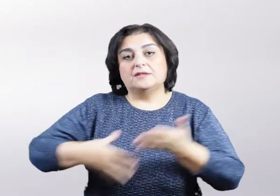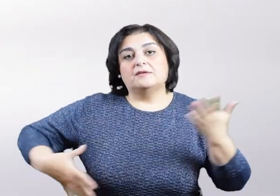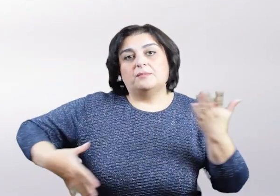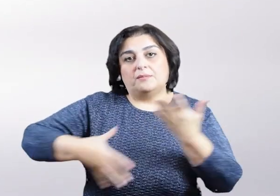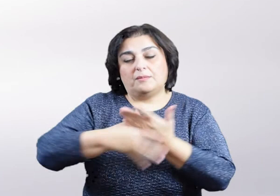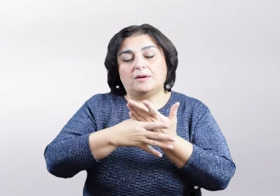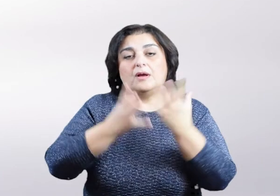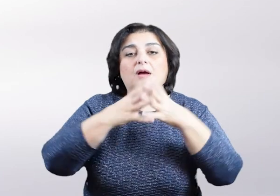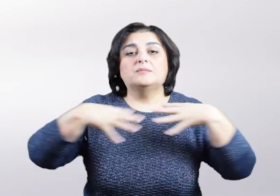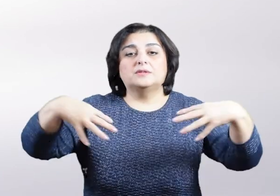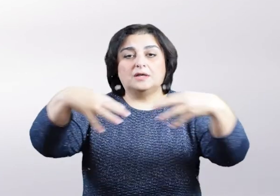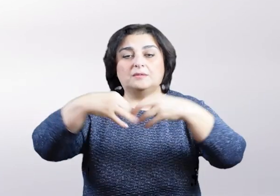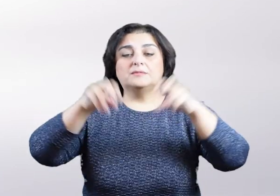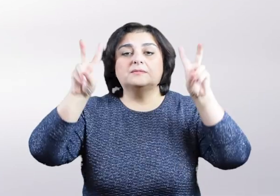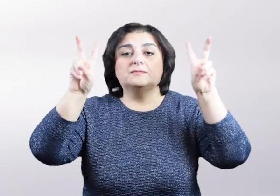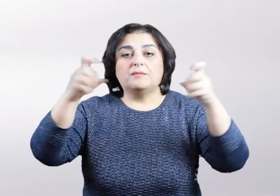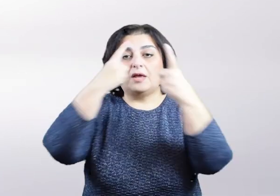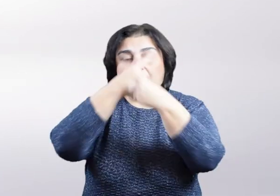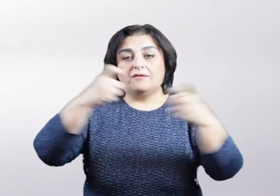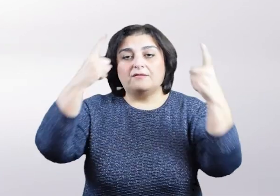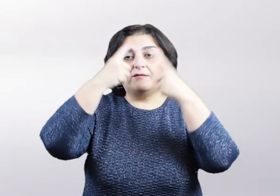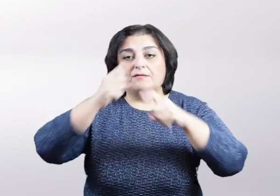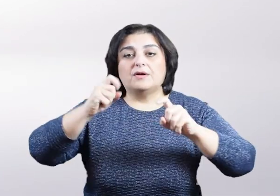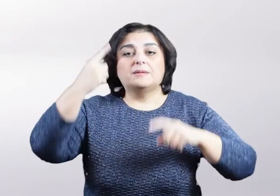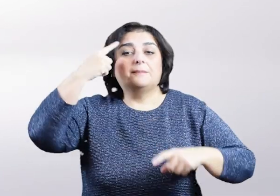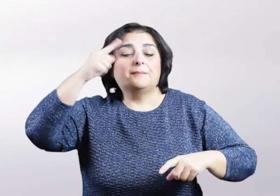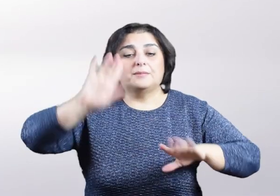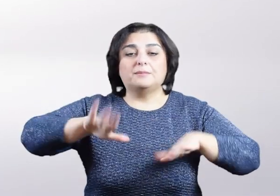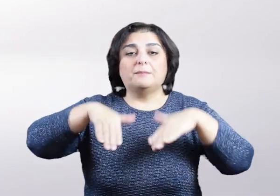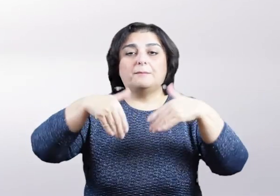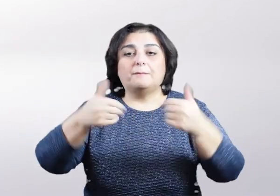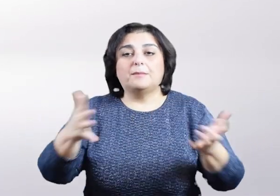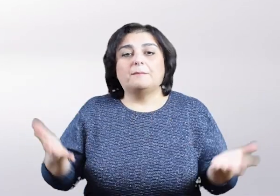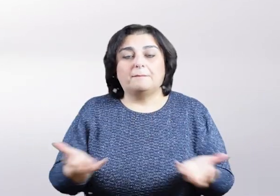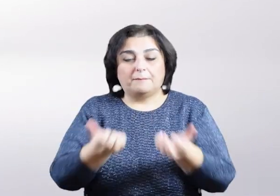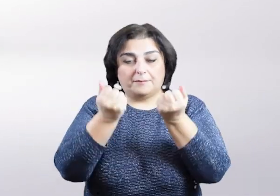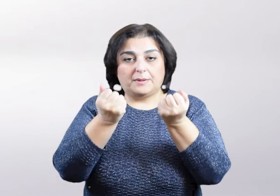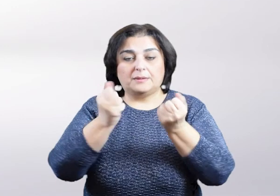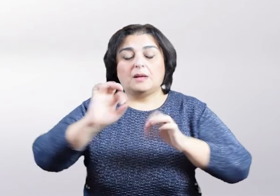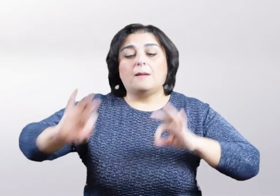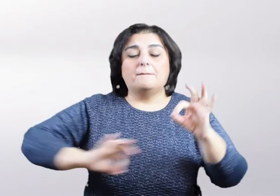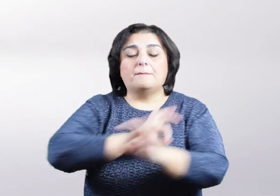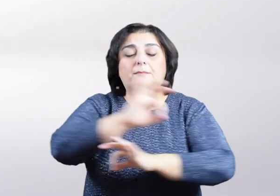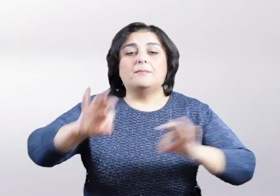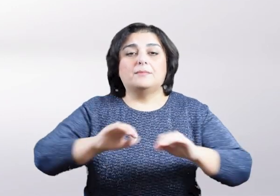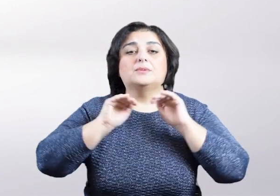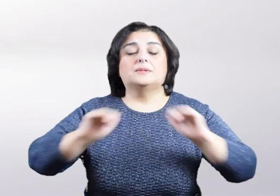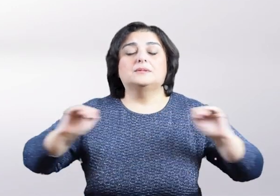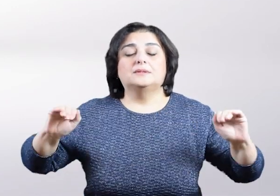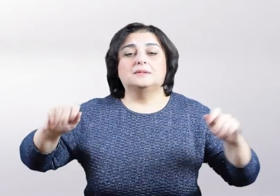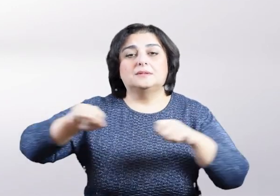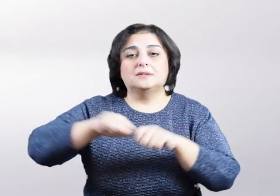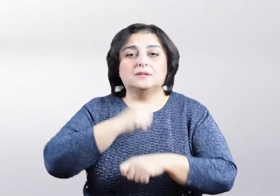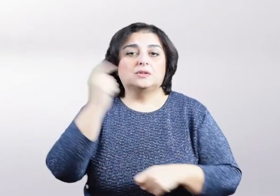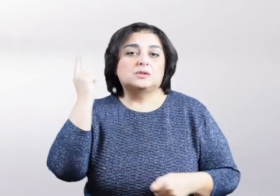dəstəyi ilə informasiya təşəbbüslərinə dəstək ictimai birliyi tərəfindən həyata keçirilən, eşitmə və nit qabiliyyəti olmayan, sağlamlıq